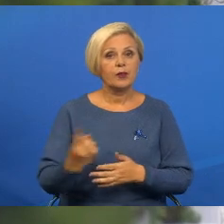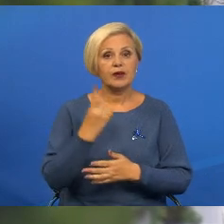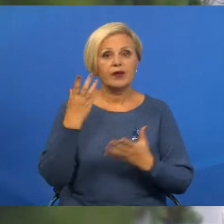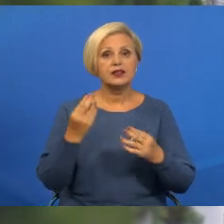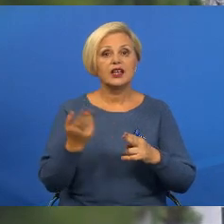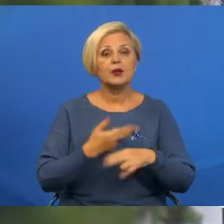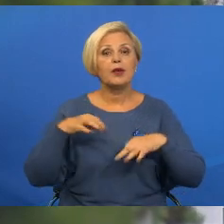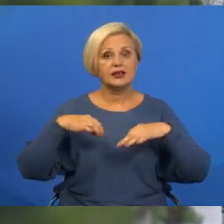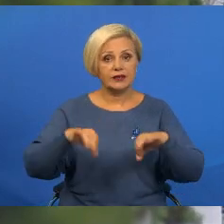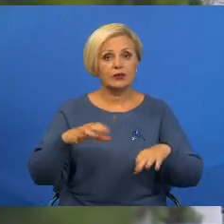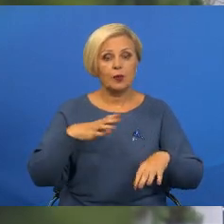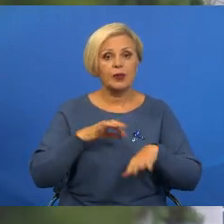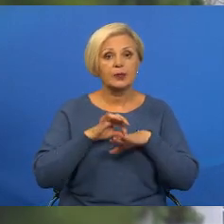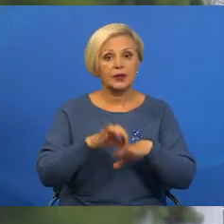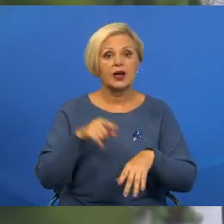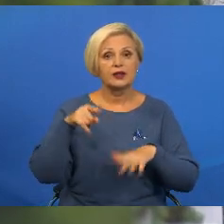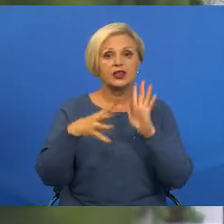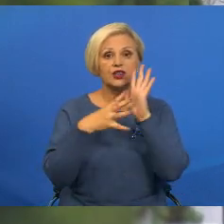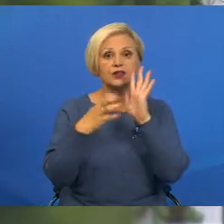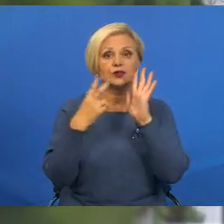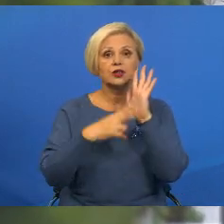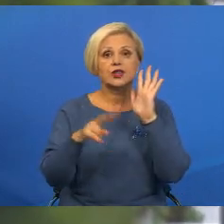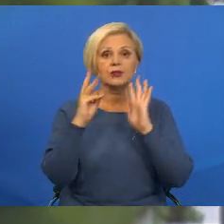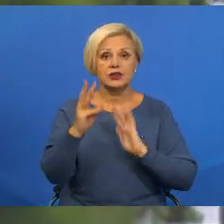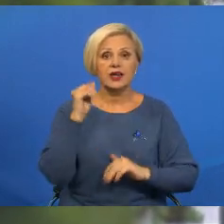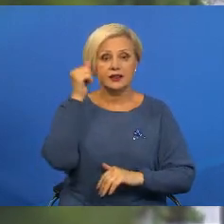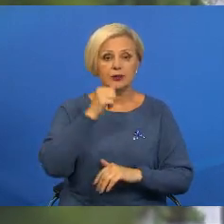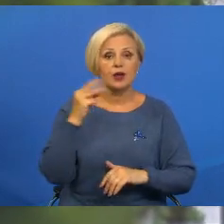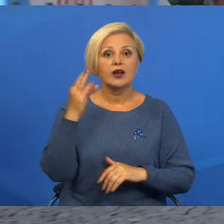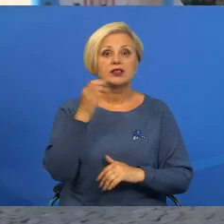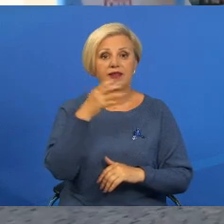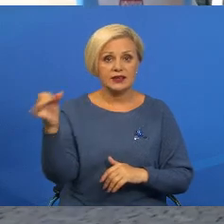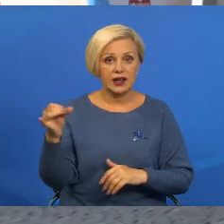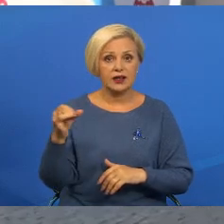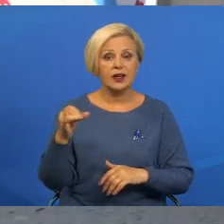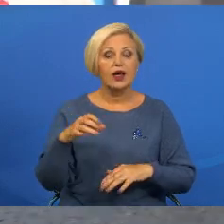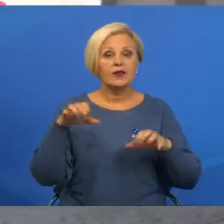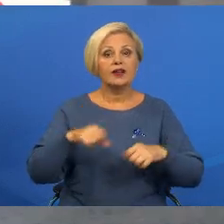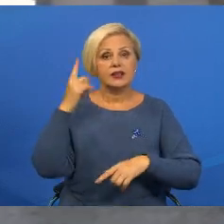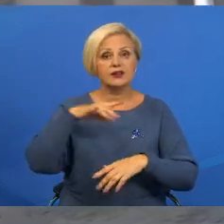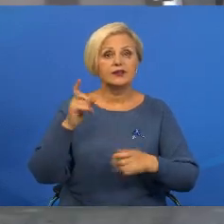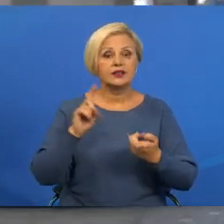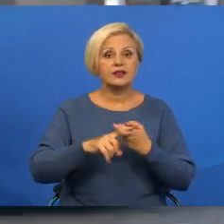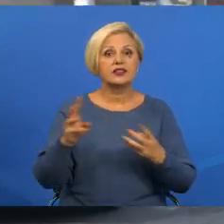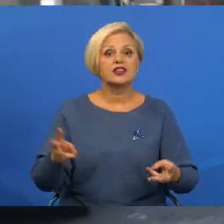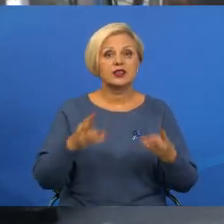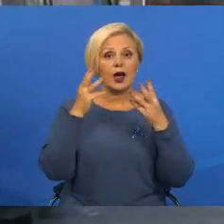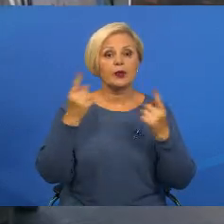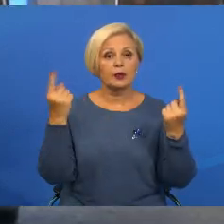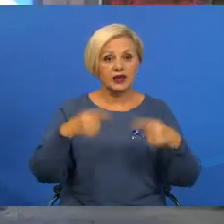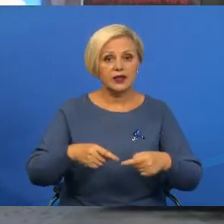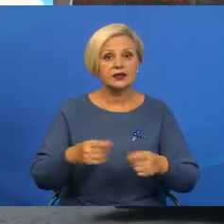день без автомобиля был проведен в 1973 году в Швейцарии. Улады краины в связи с палеонным кризисом